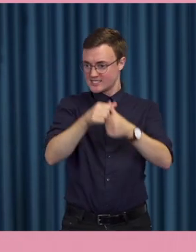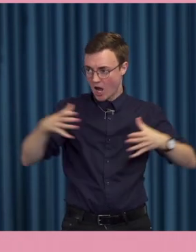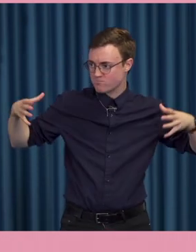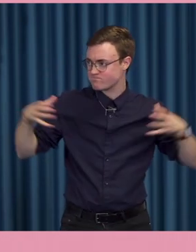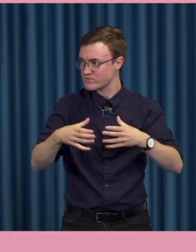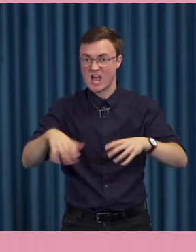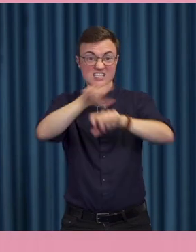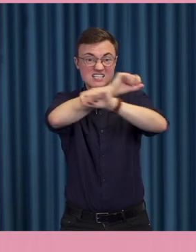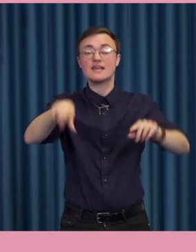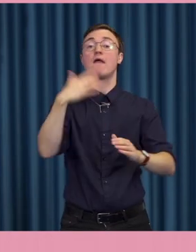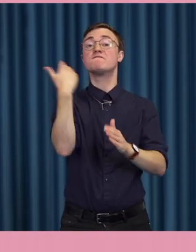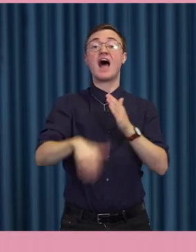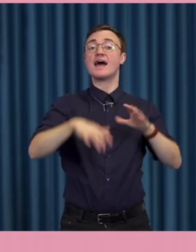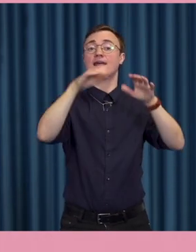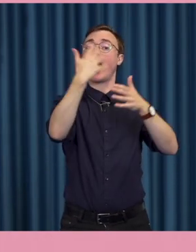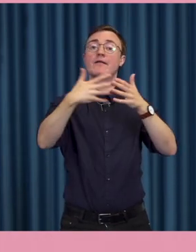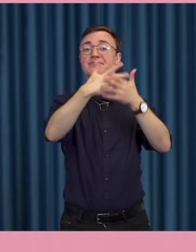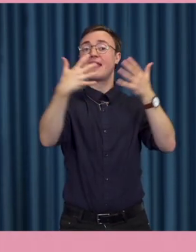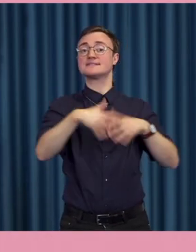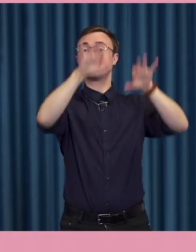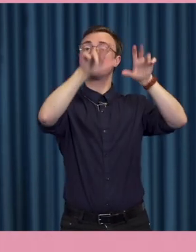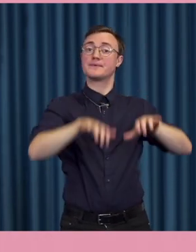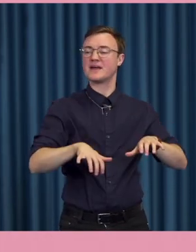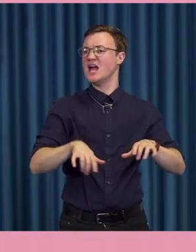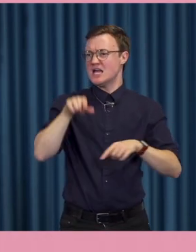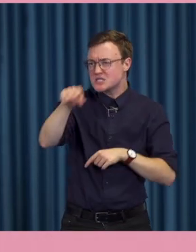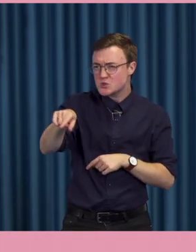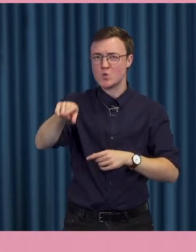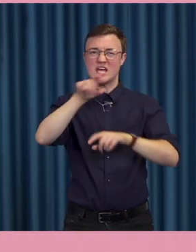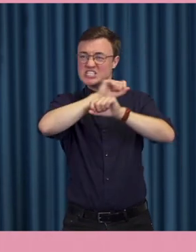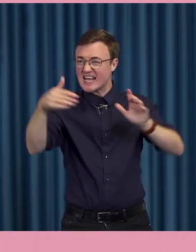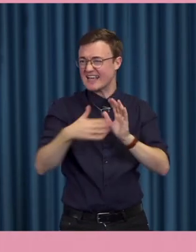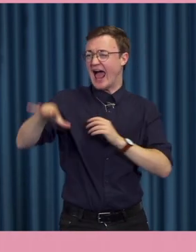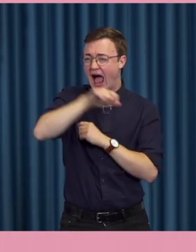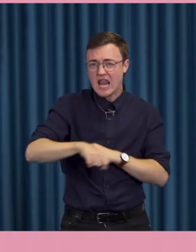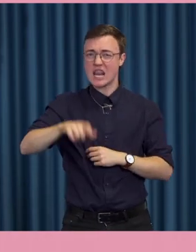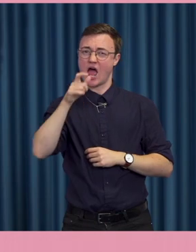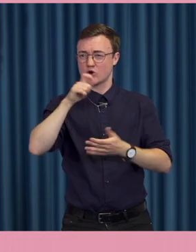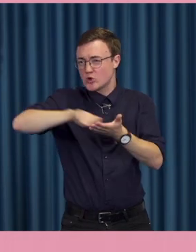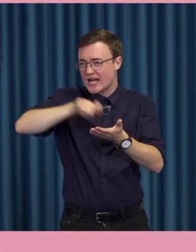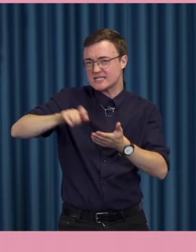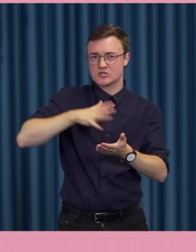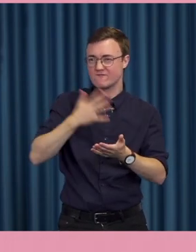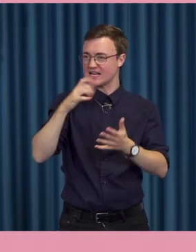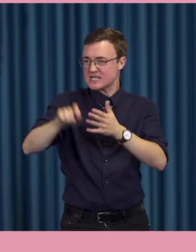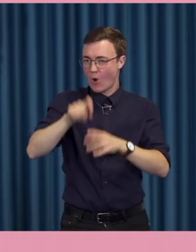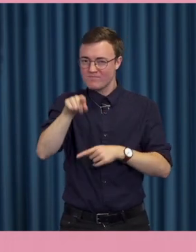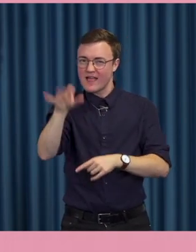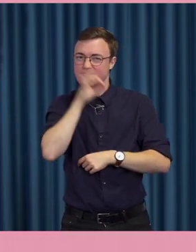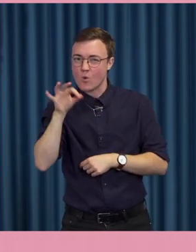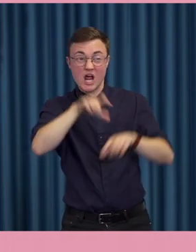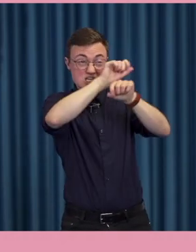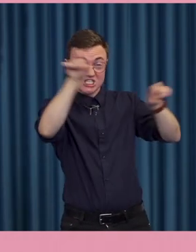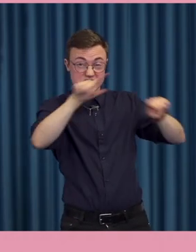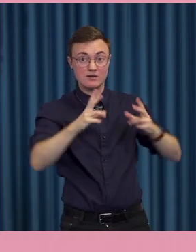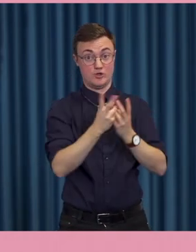man skickar ut färdiga mejltexter till och med. säger så mejla det här till alla journalisterna som är intresserade av den här frågan. Om jag då